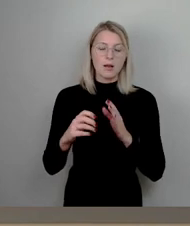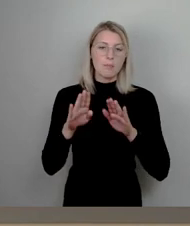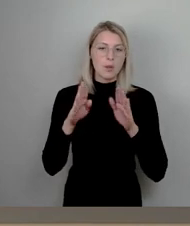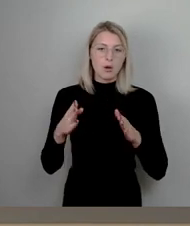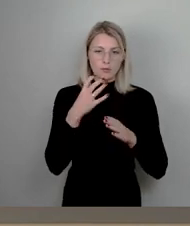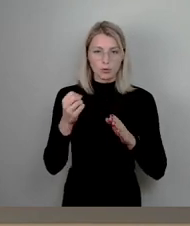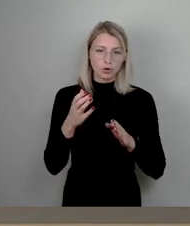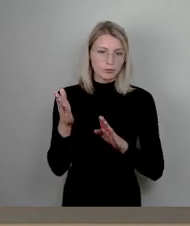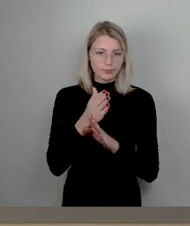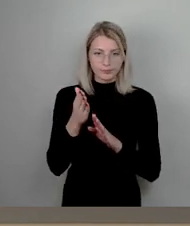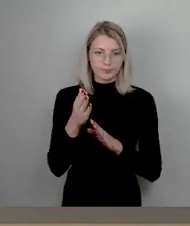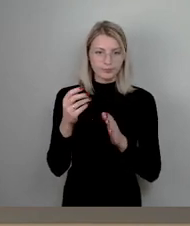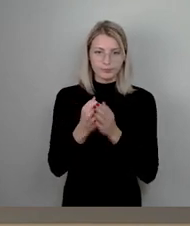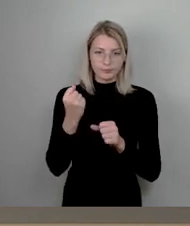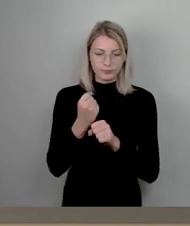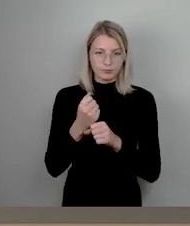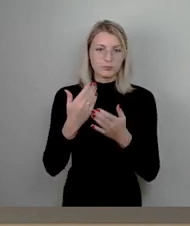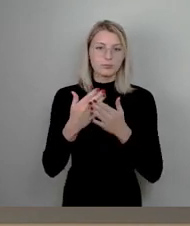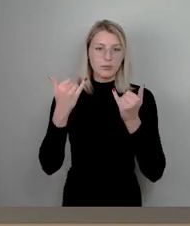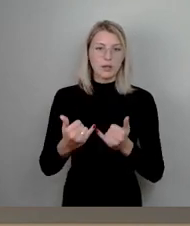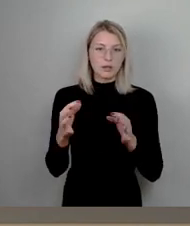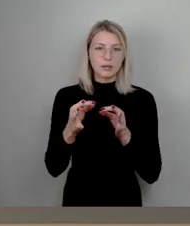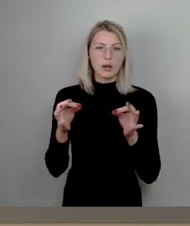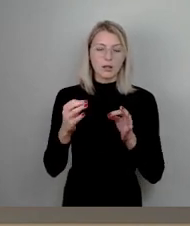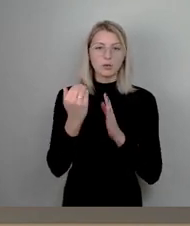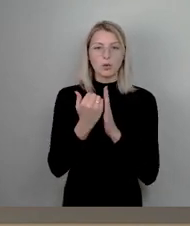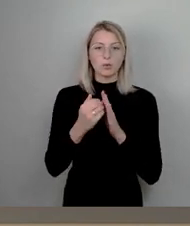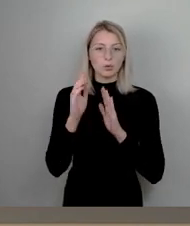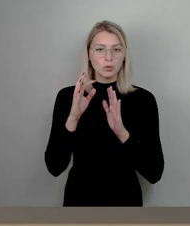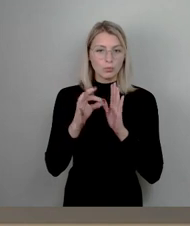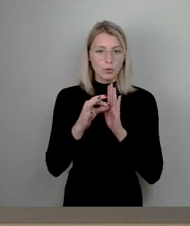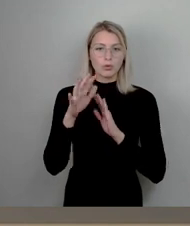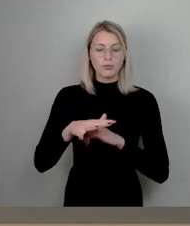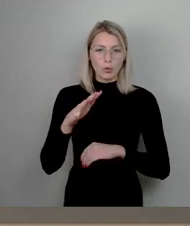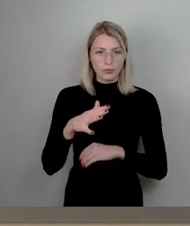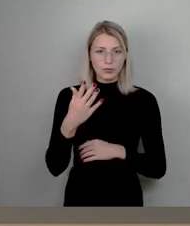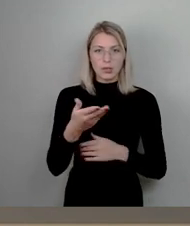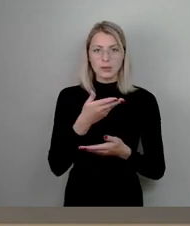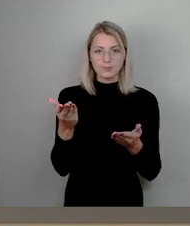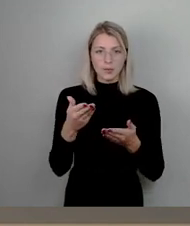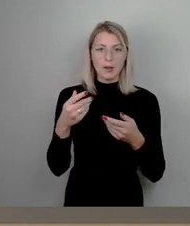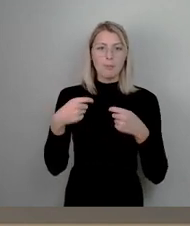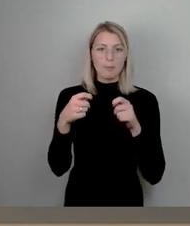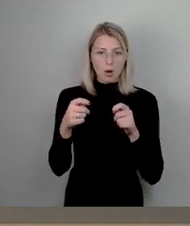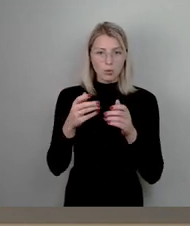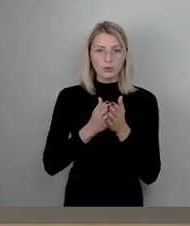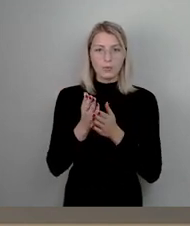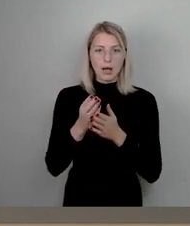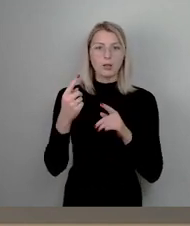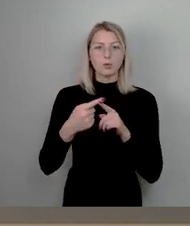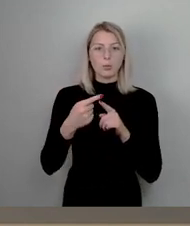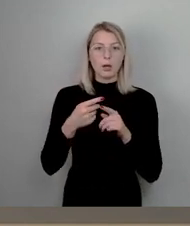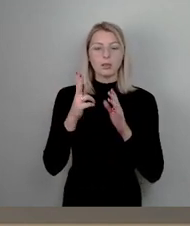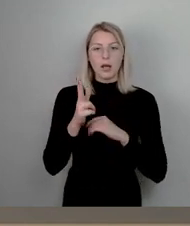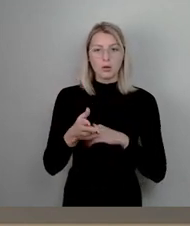Darf ich jetzt den Tagesordnungspunkt 15 aufrufen. Hier geht es um den Bebauungsplan Nummer 389C Dresden